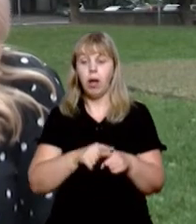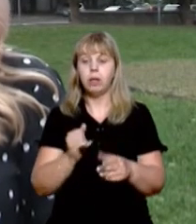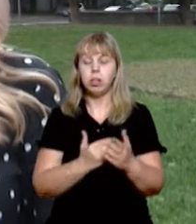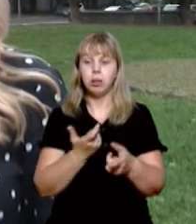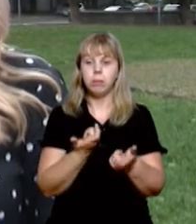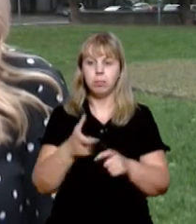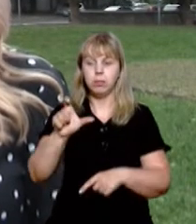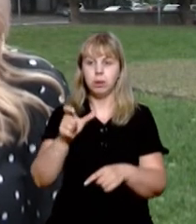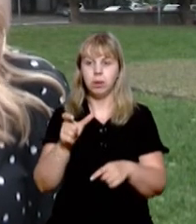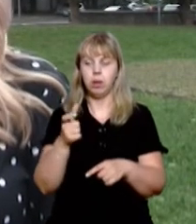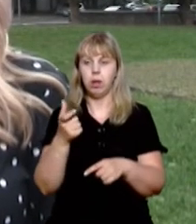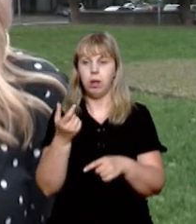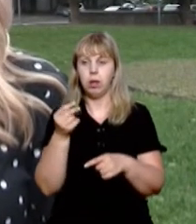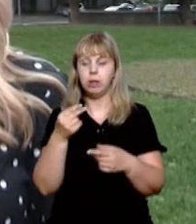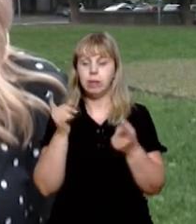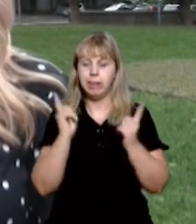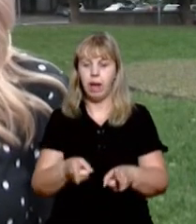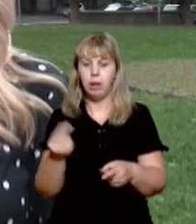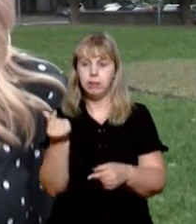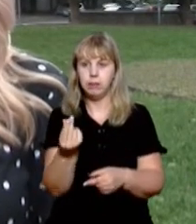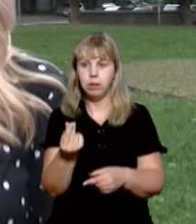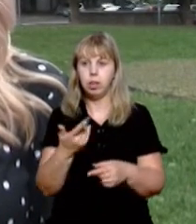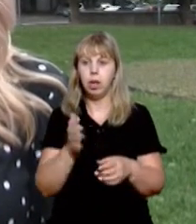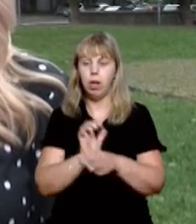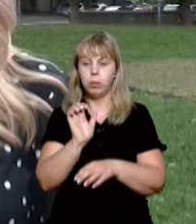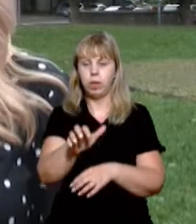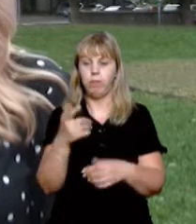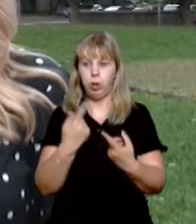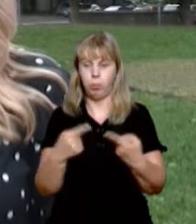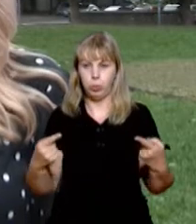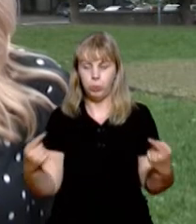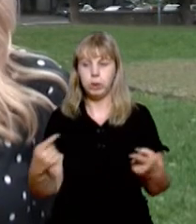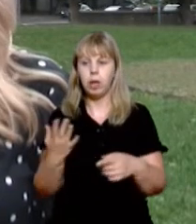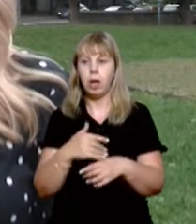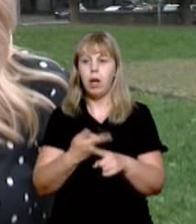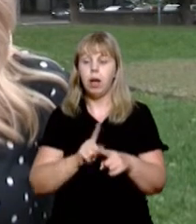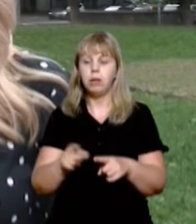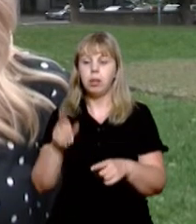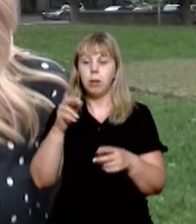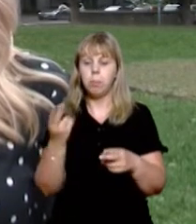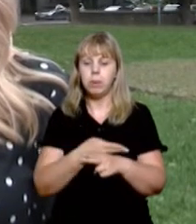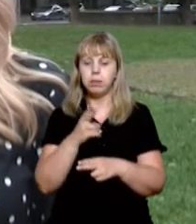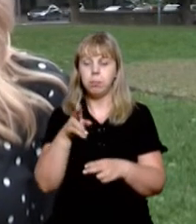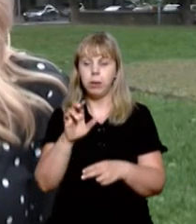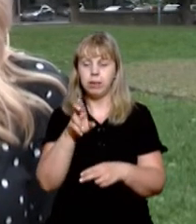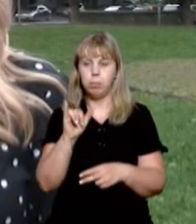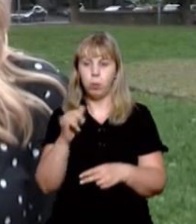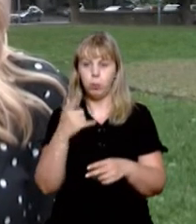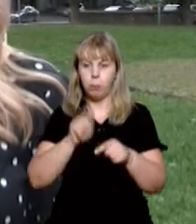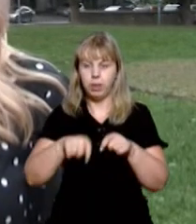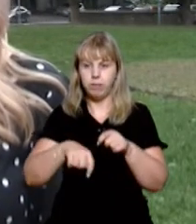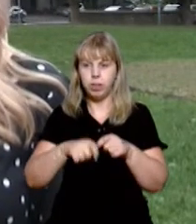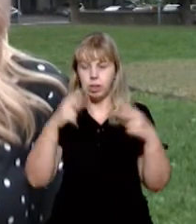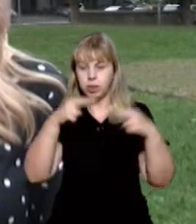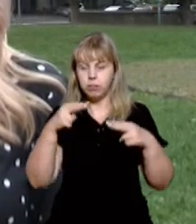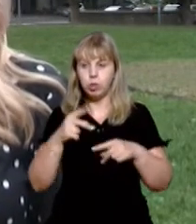завищення реальної ринкової вартості поставленої продукції. Ініційована Служба безпеки України перевірка також